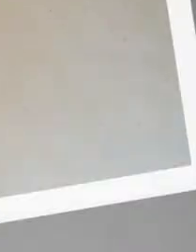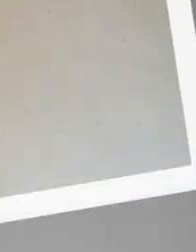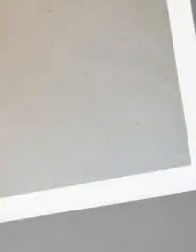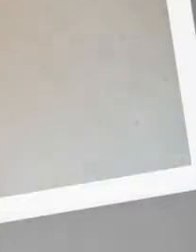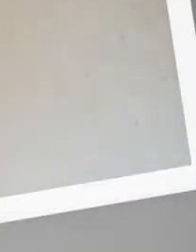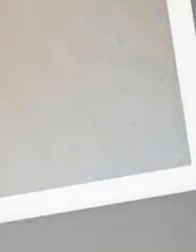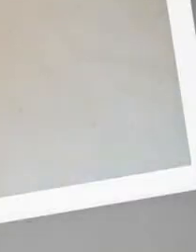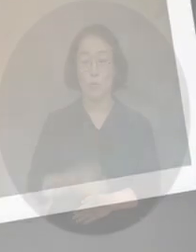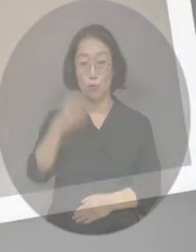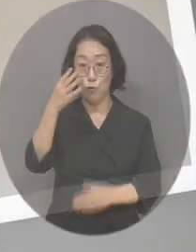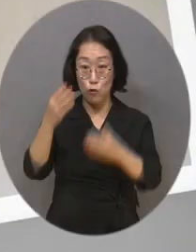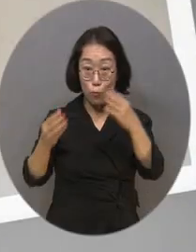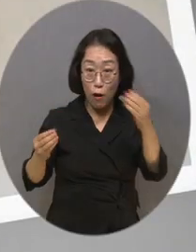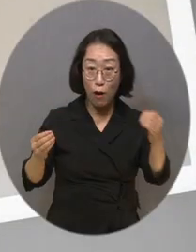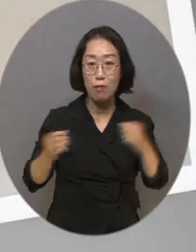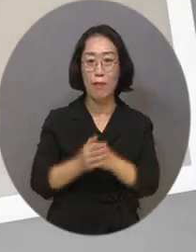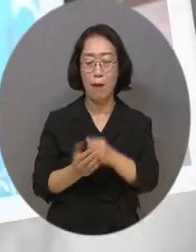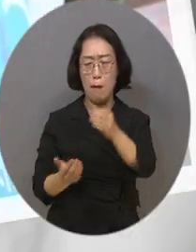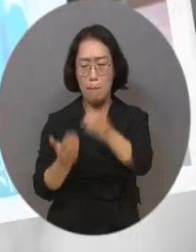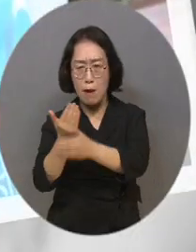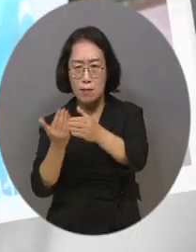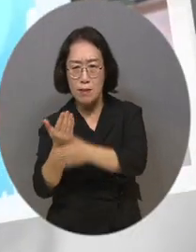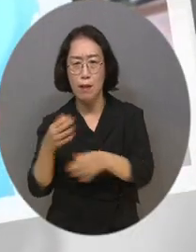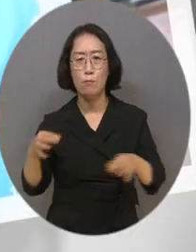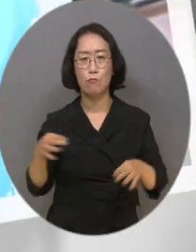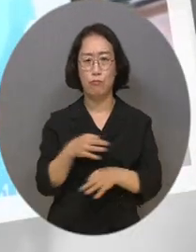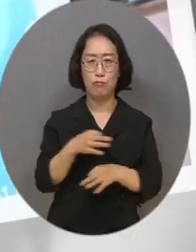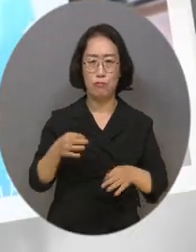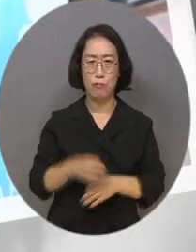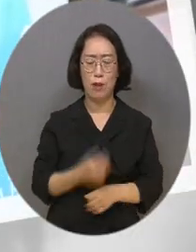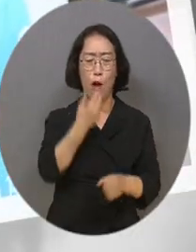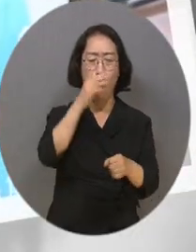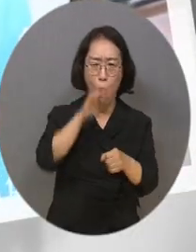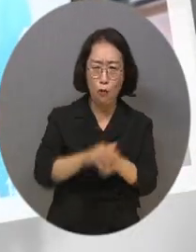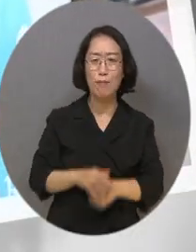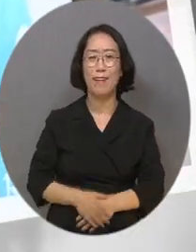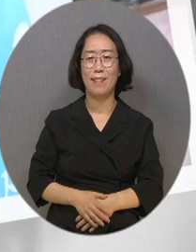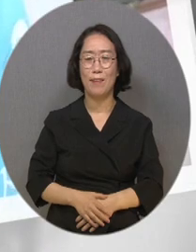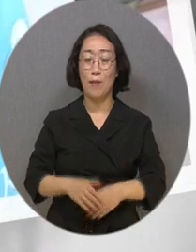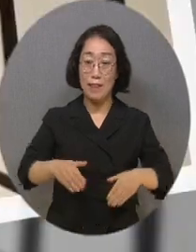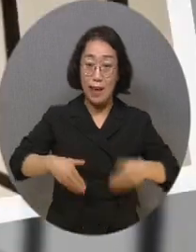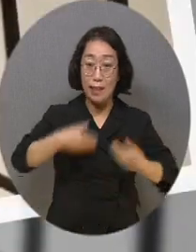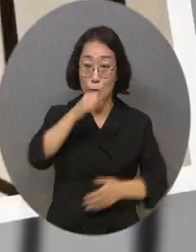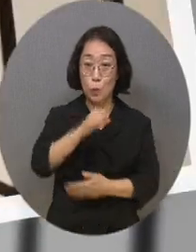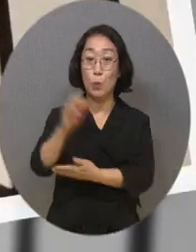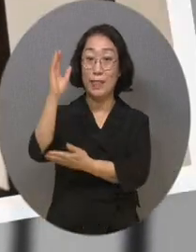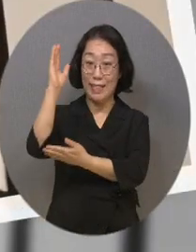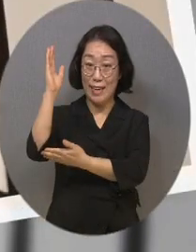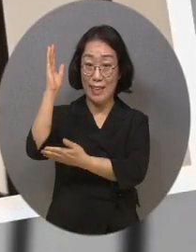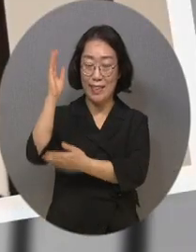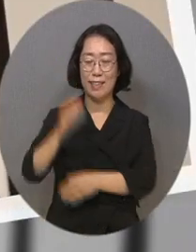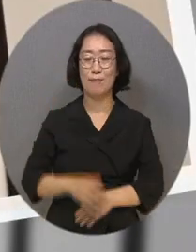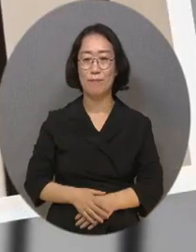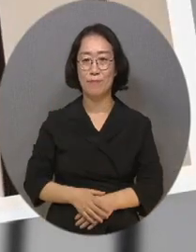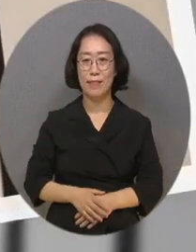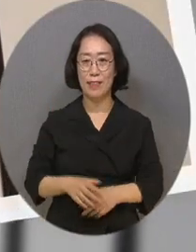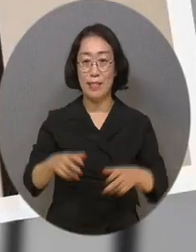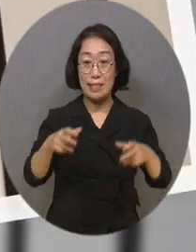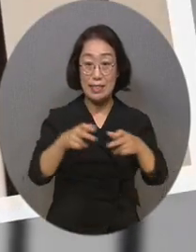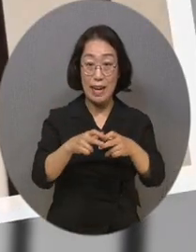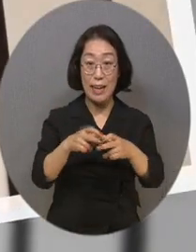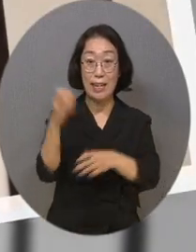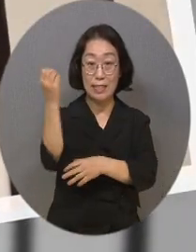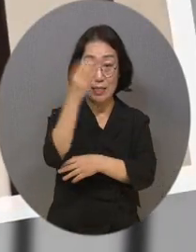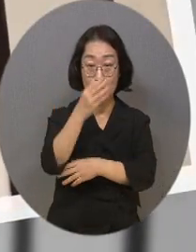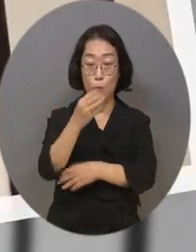우리 주변에서 일어나는 불공정한 사례부터 억울한 사연, 따뜻한 미담까지 장애인신문과